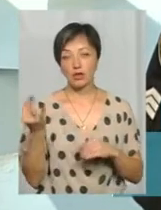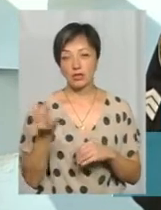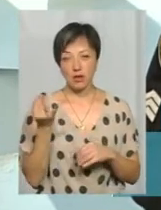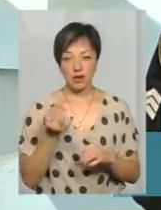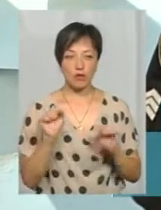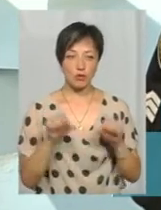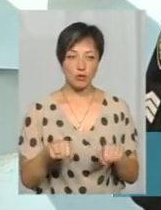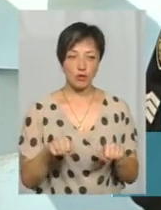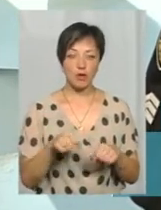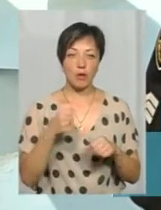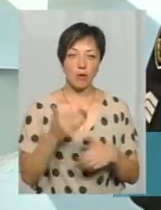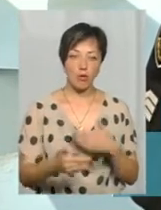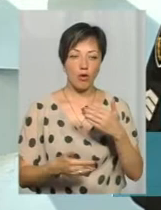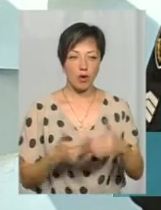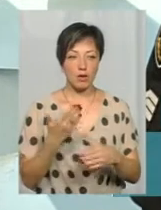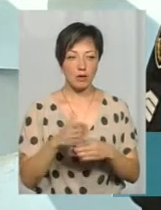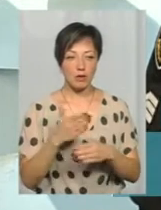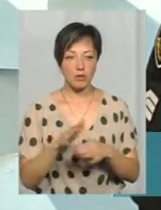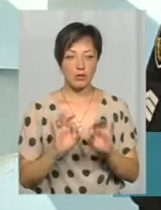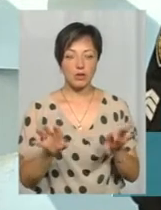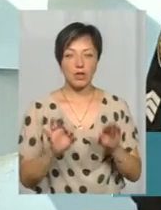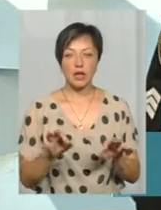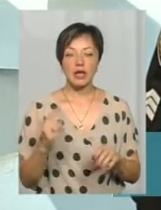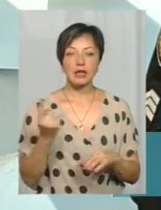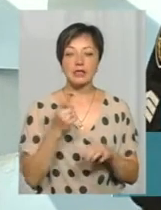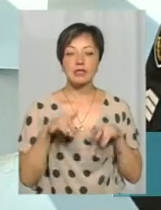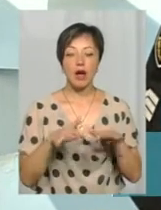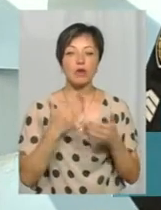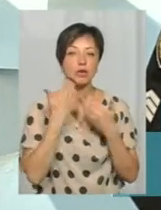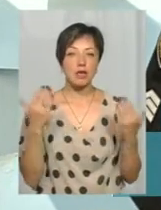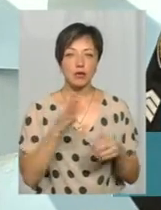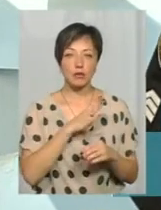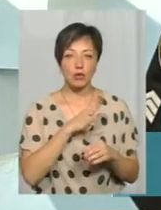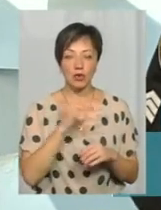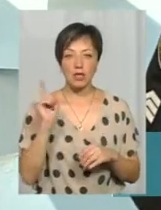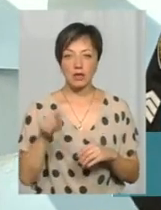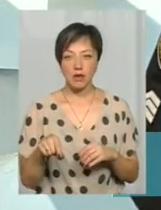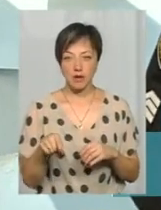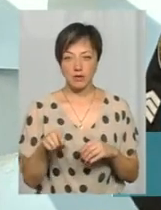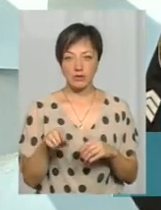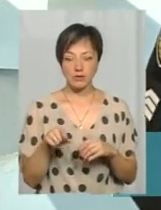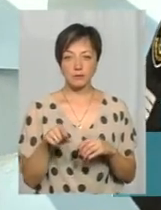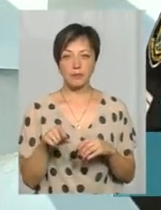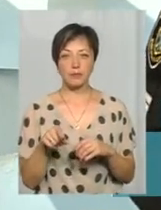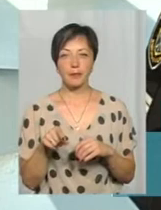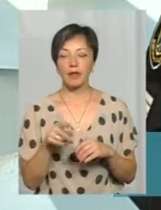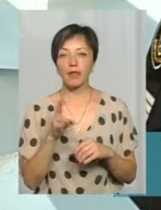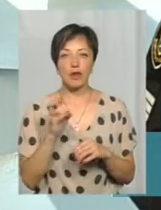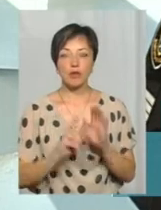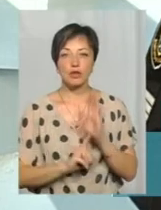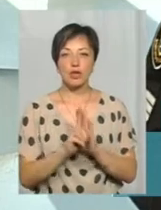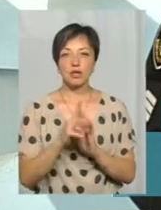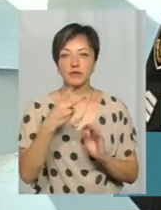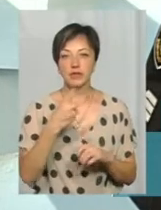поетапно. Єдине, ці заходи, які вже були останніми, і навіть, які не почалися з 23